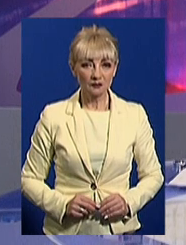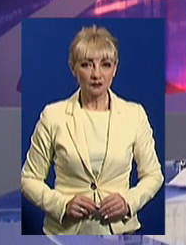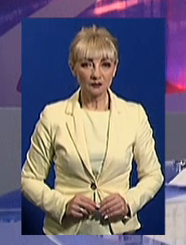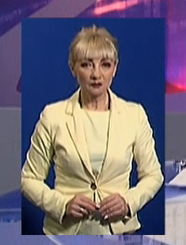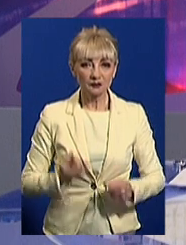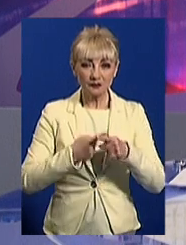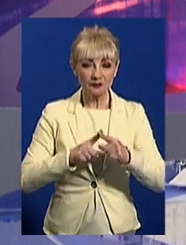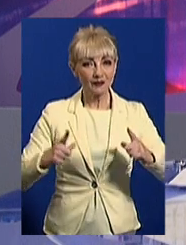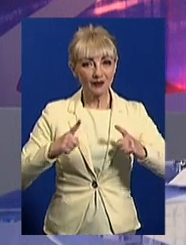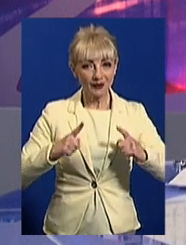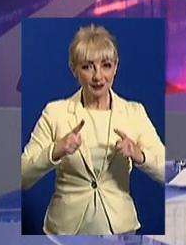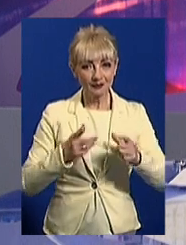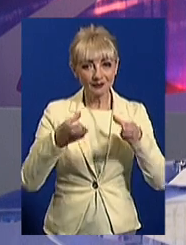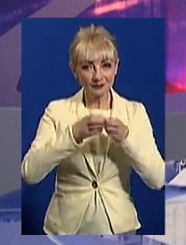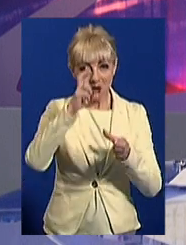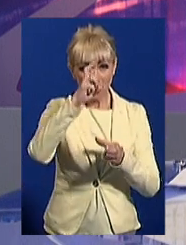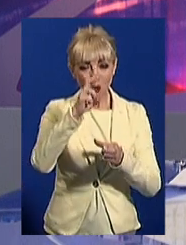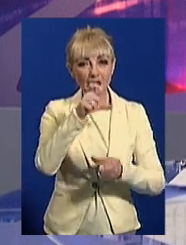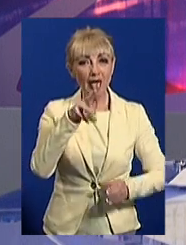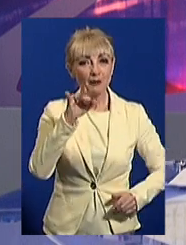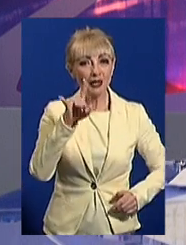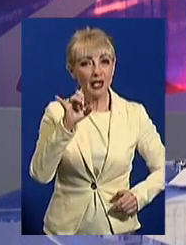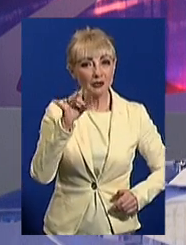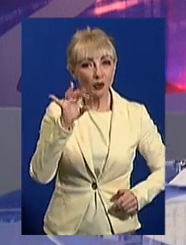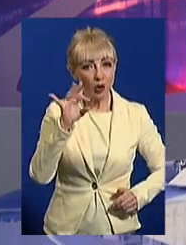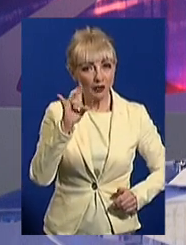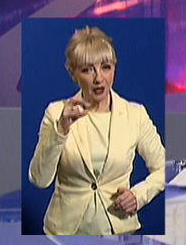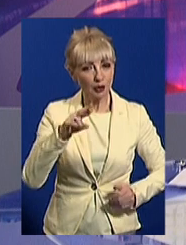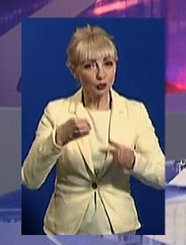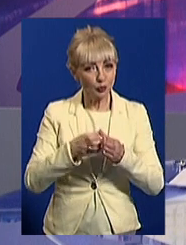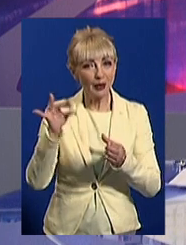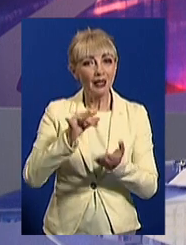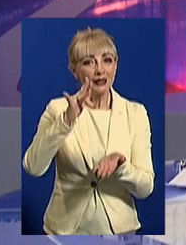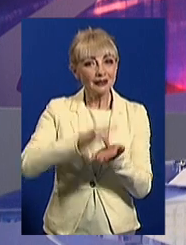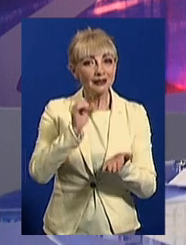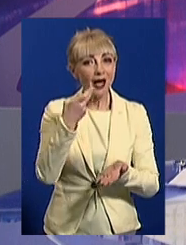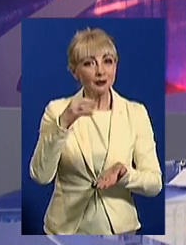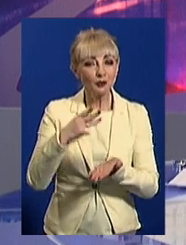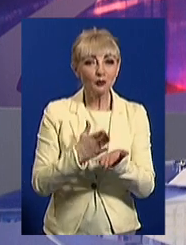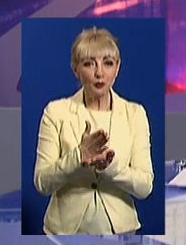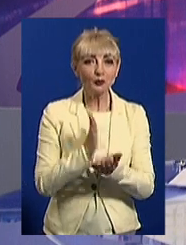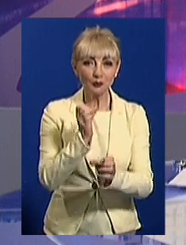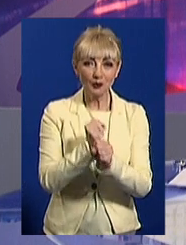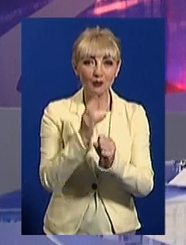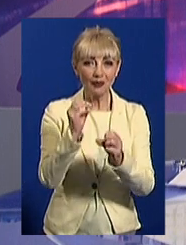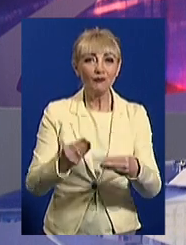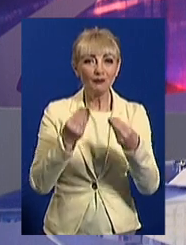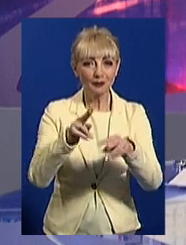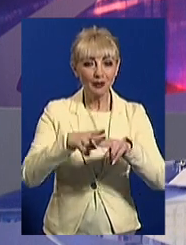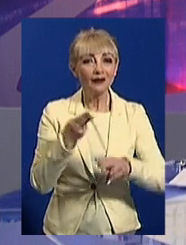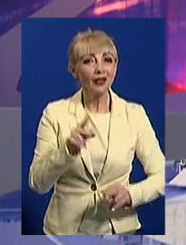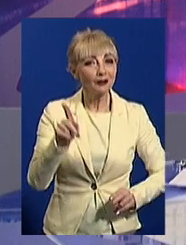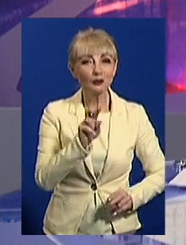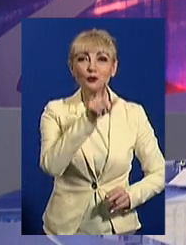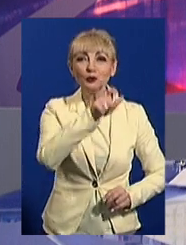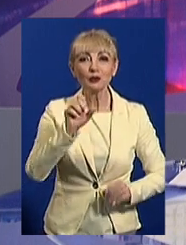Цими вихідними підрозділи Державної міграційної служби та Центри адміністративних послуг працюватимуть на видачу паспортів. для того, щоб